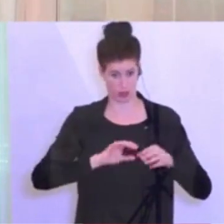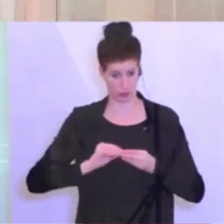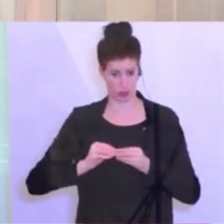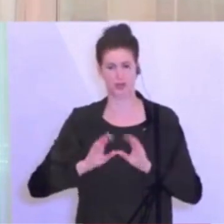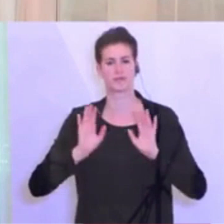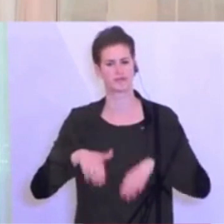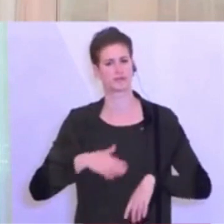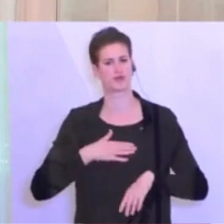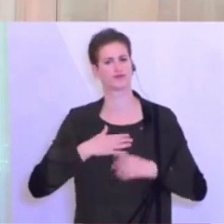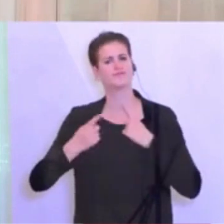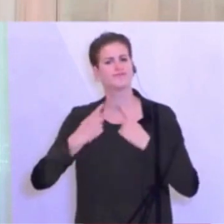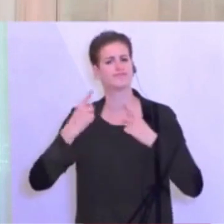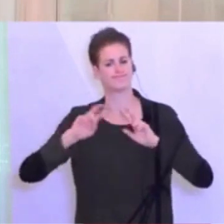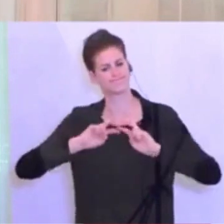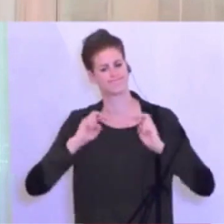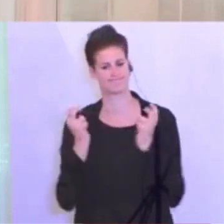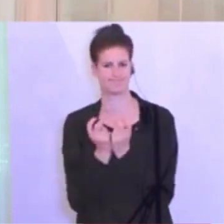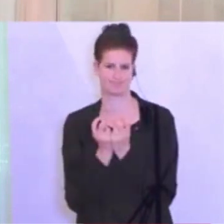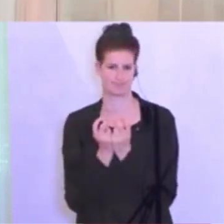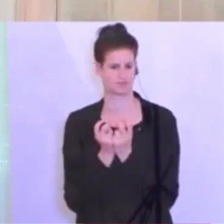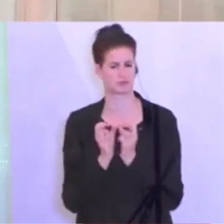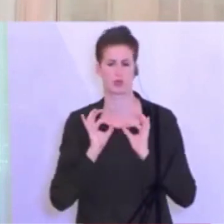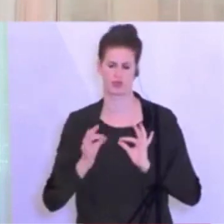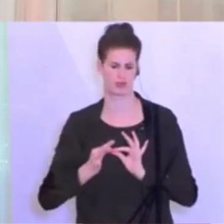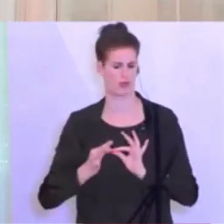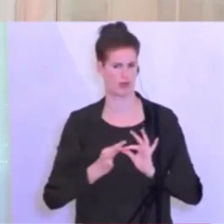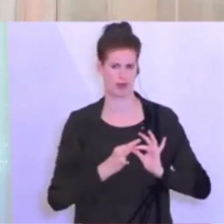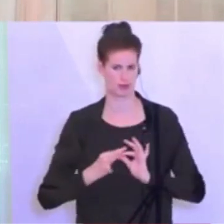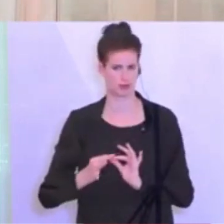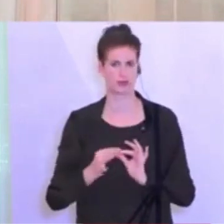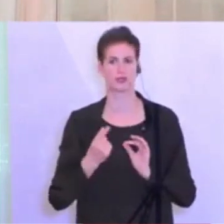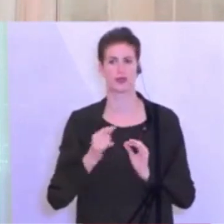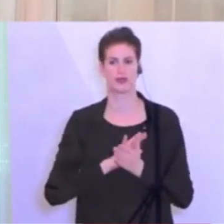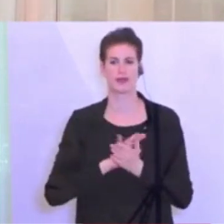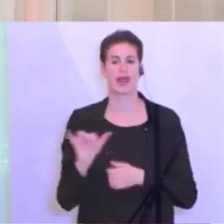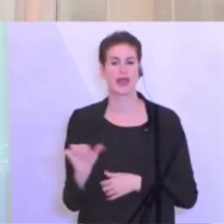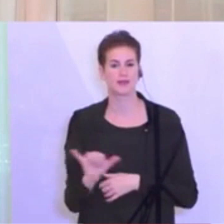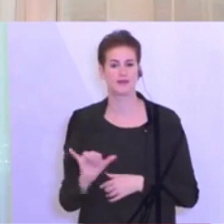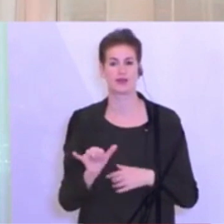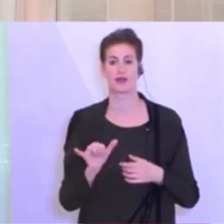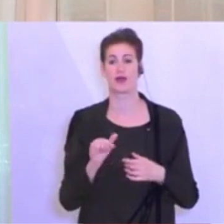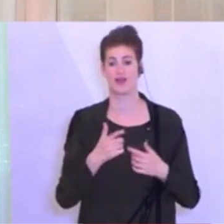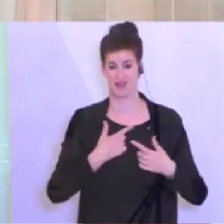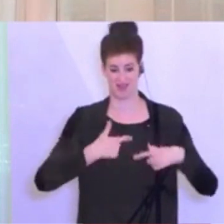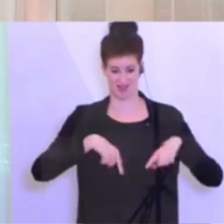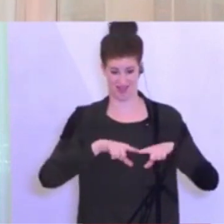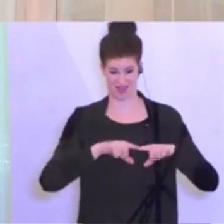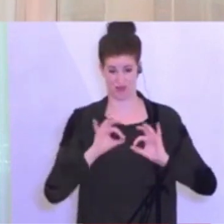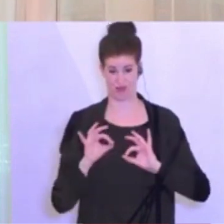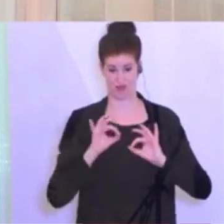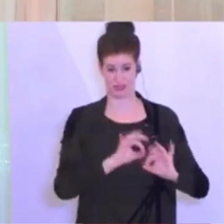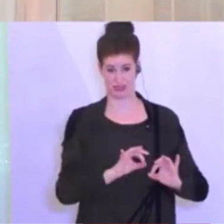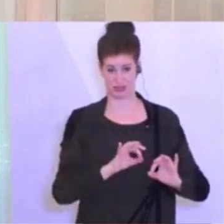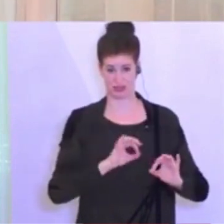uns zusammensetzen. Das funktioniert hervorragend mit den Bundesländern. Und dann werden wir entweder länderspezifische Reaktionen verankern müssen